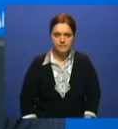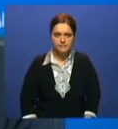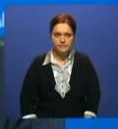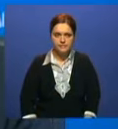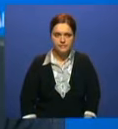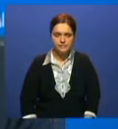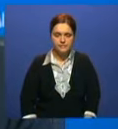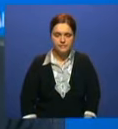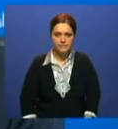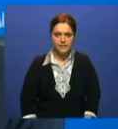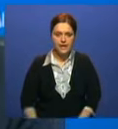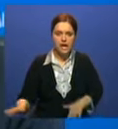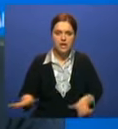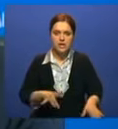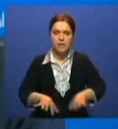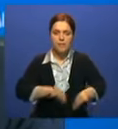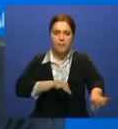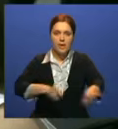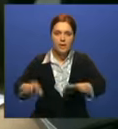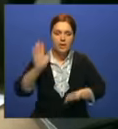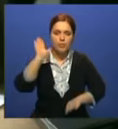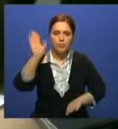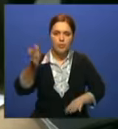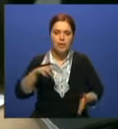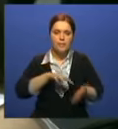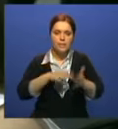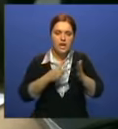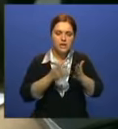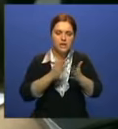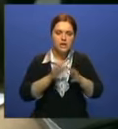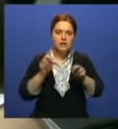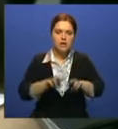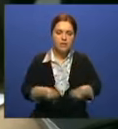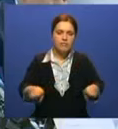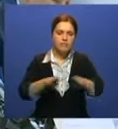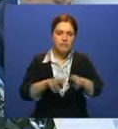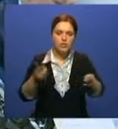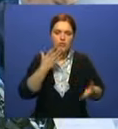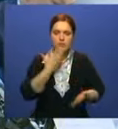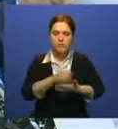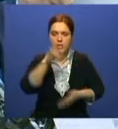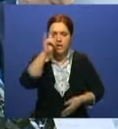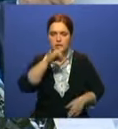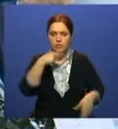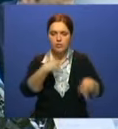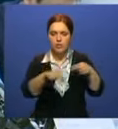«Разработан проект комплексного плана по пропаганде продукции отечественного производства, включающий 10